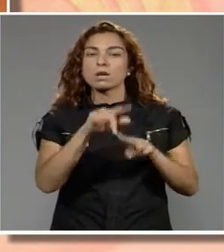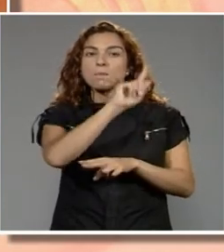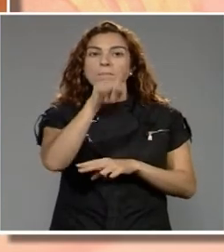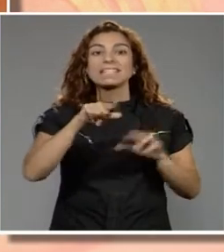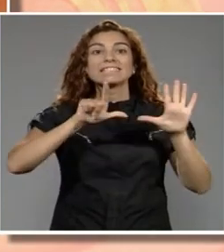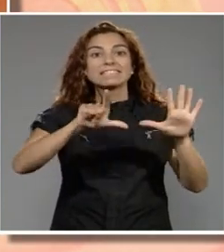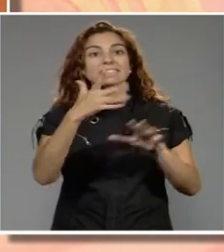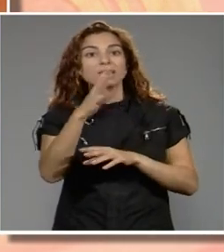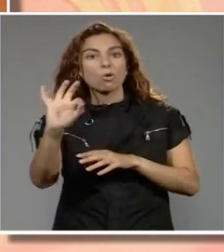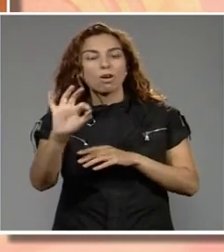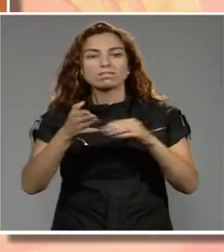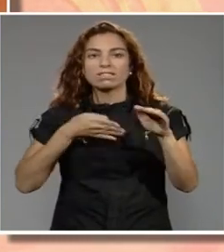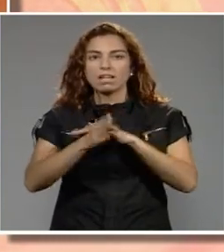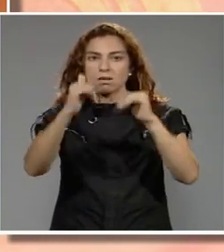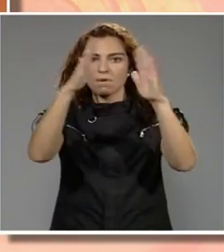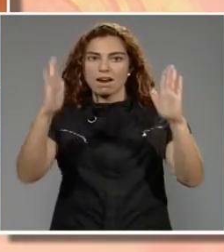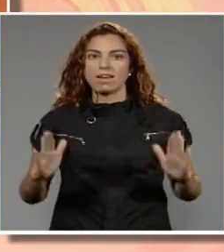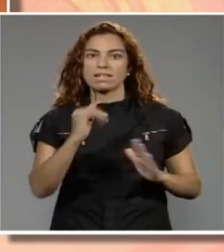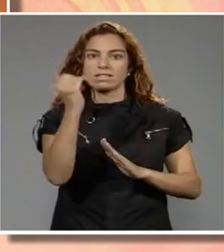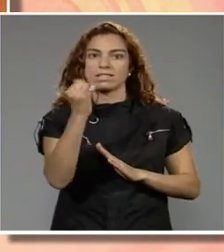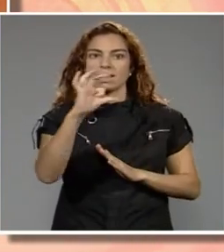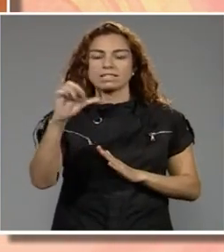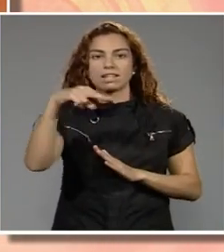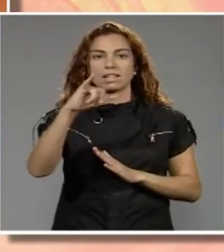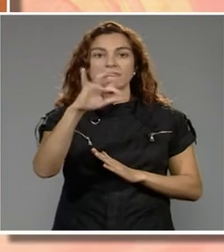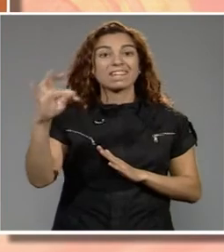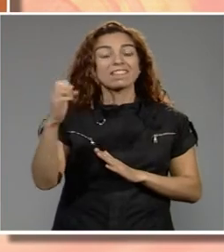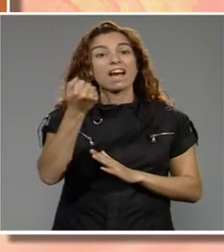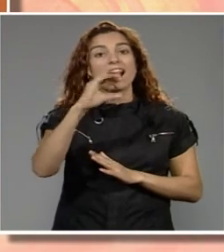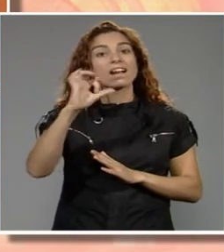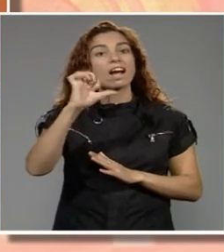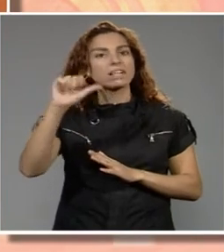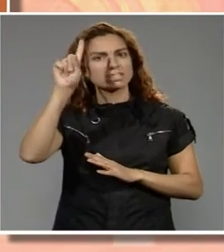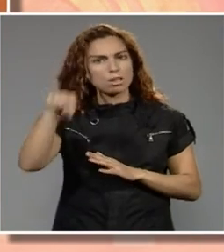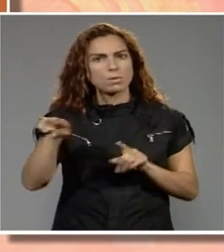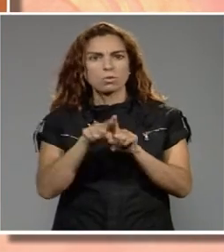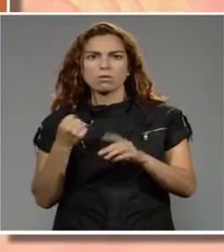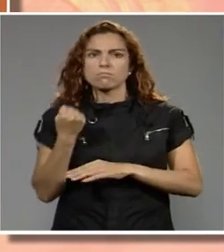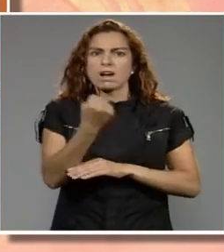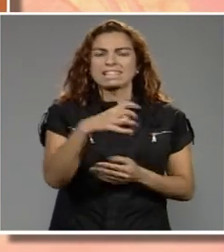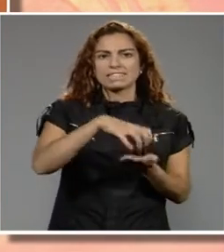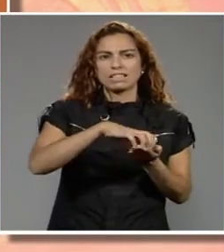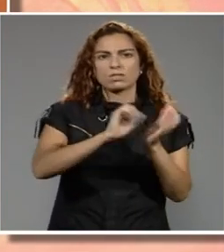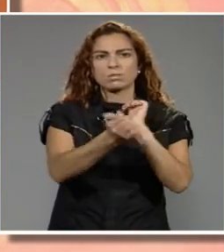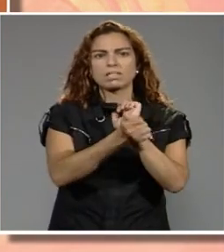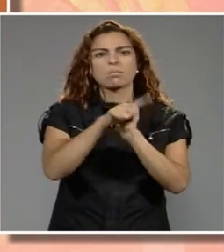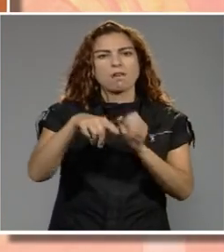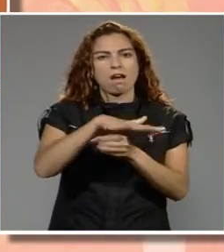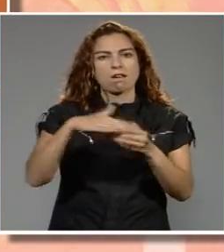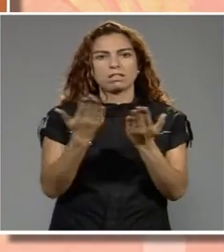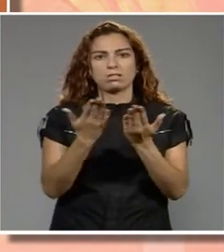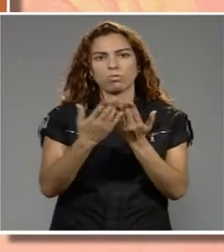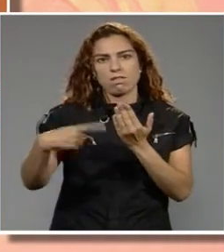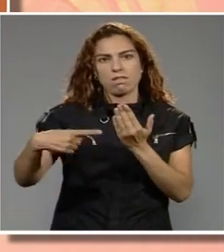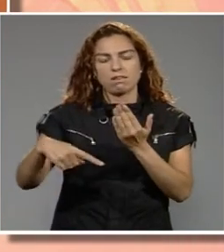han estat atesos a la barraca Jasnit. Amb l'ACAS també s'actua de suport en centres penitenciaris i es disposa d'una àrea d'estudi.